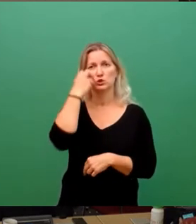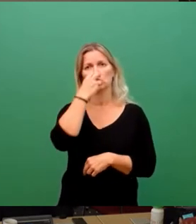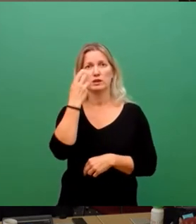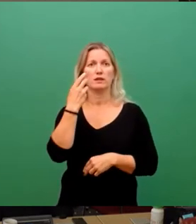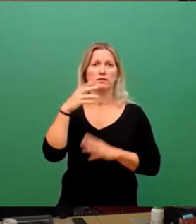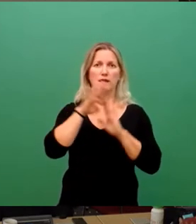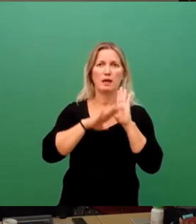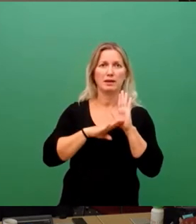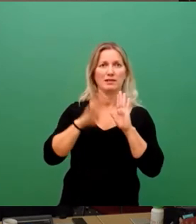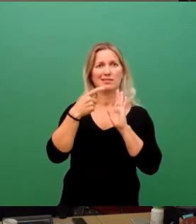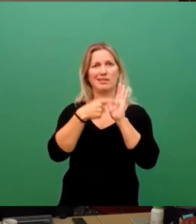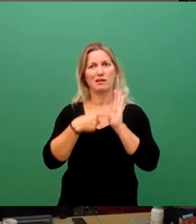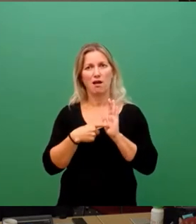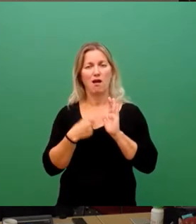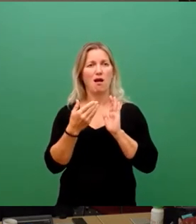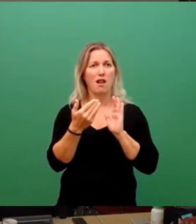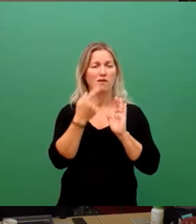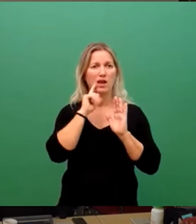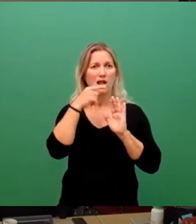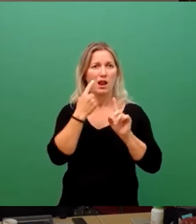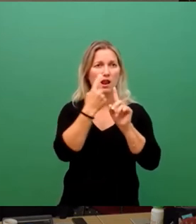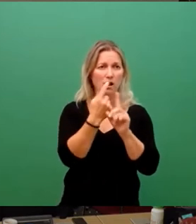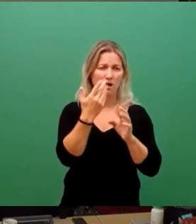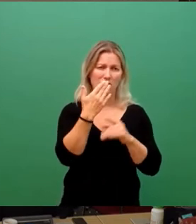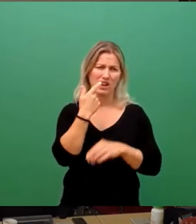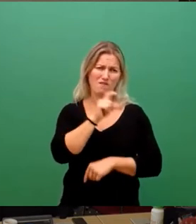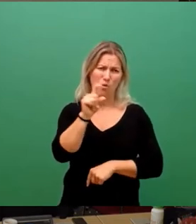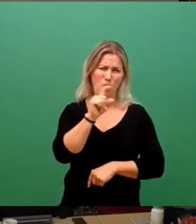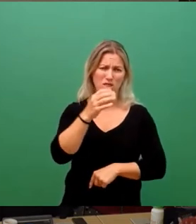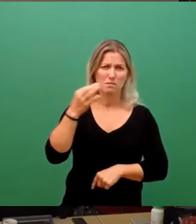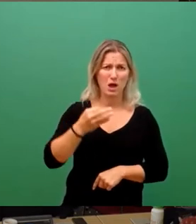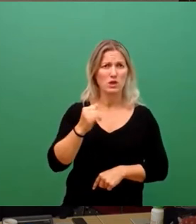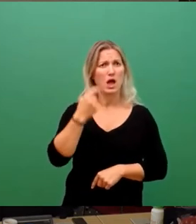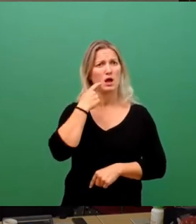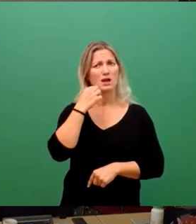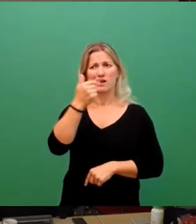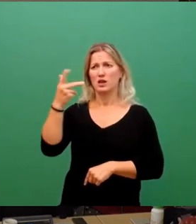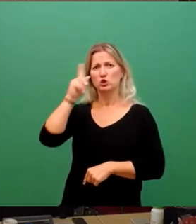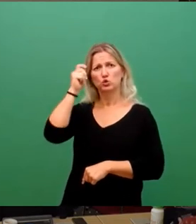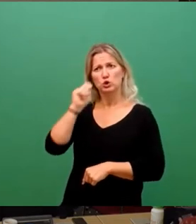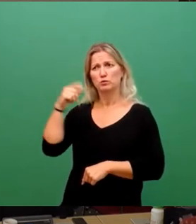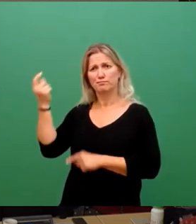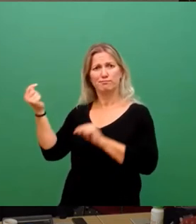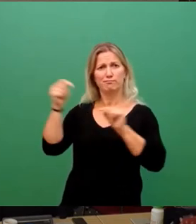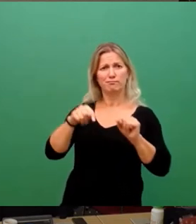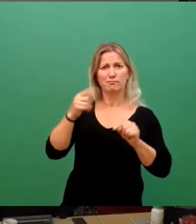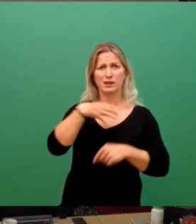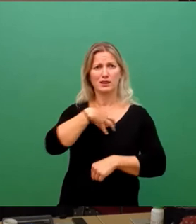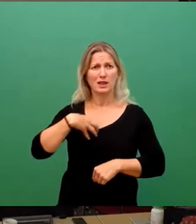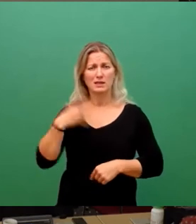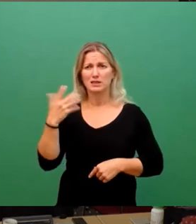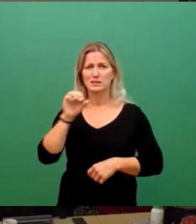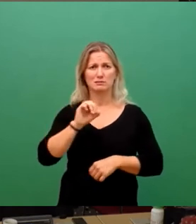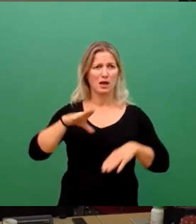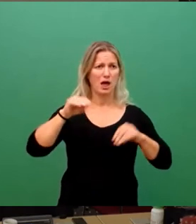hat oft Wochen gedauert. Auch die Studierenden, die jetzt in die Stadt zurückkehren, manche zum ersten Mal mit Beginn des Semesters, müssen sich